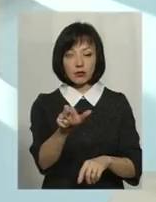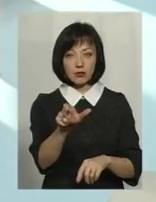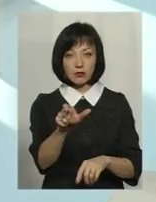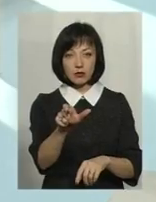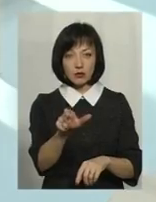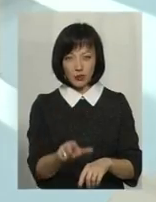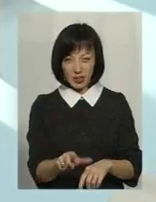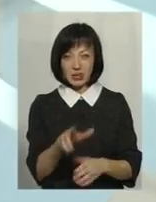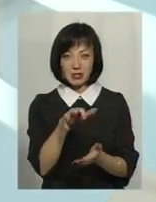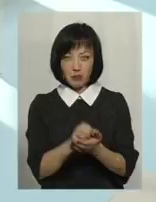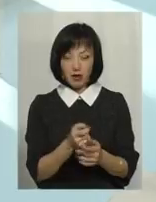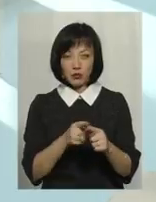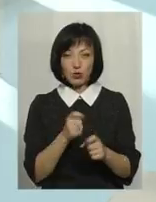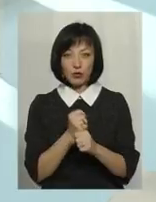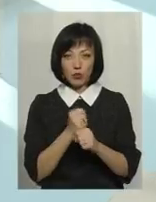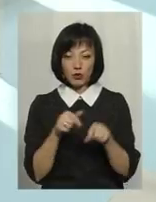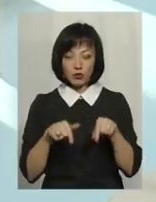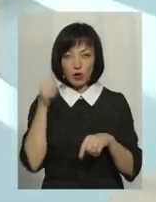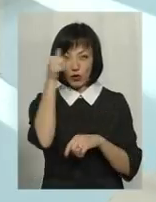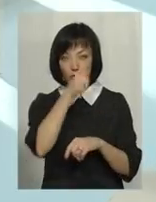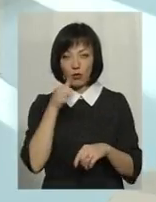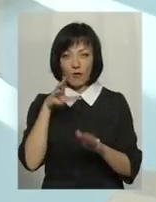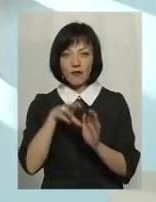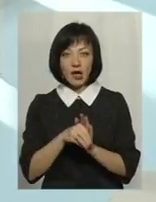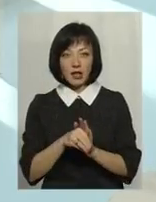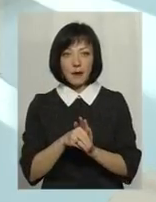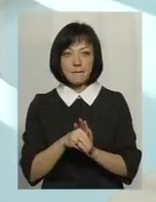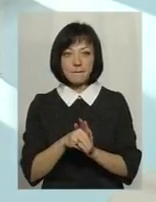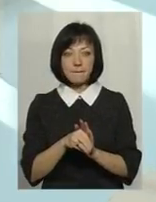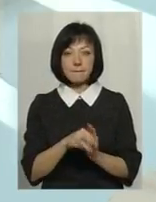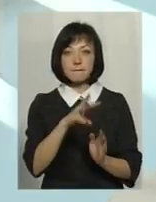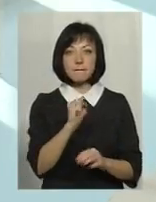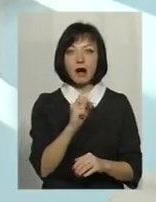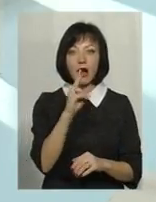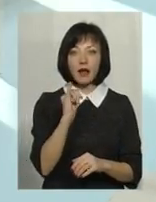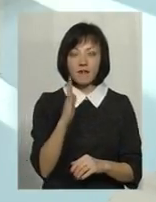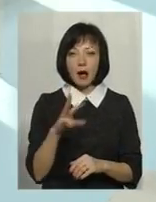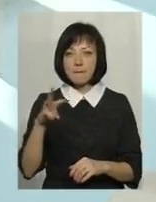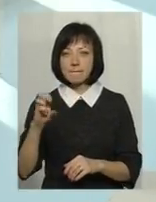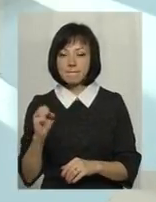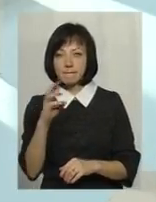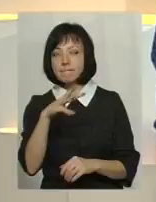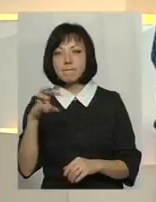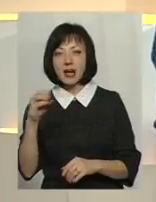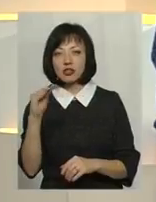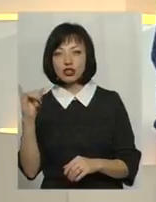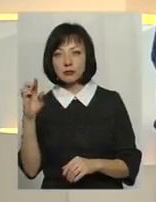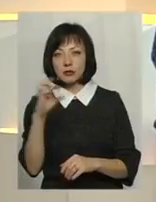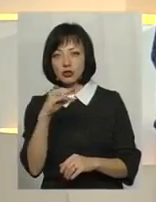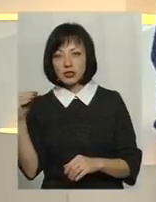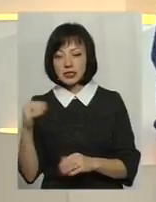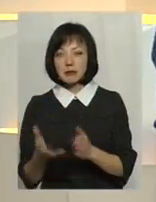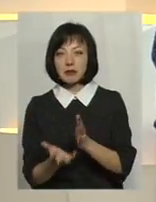цим і займаються, ми таку роботу цього року вели, тобто, в Макові, в Медживачі, де ми за підтримки